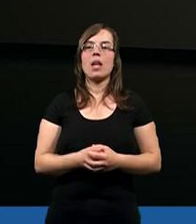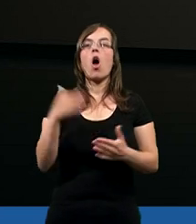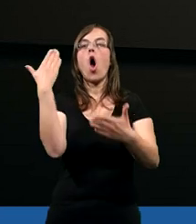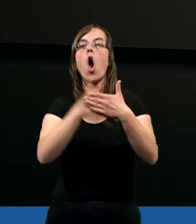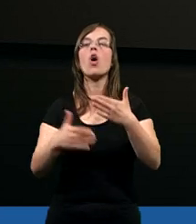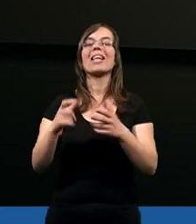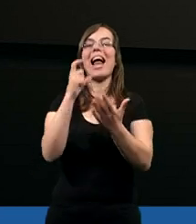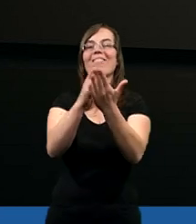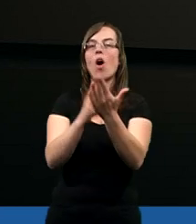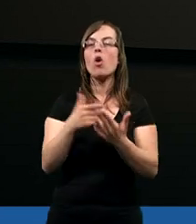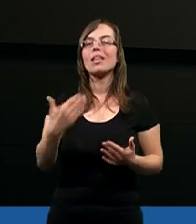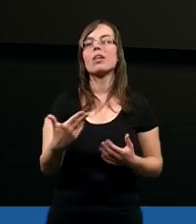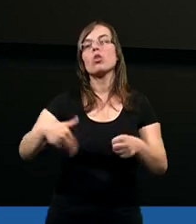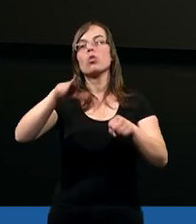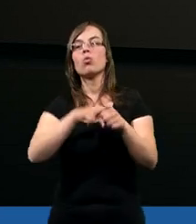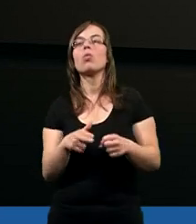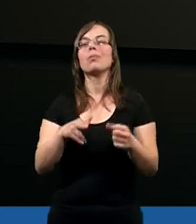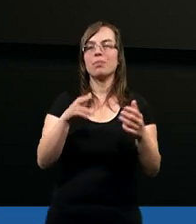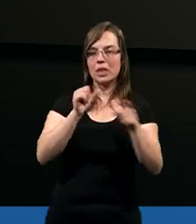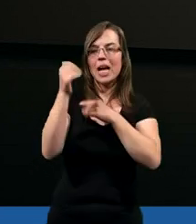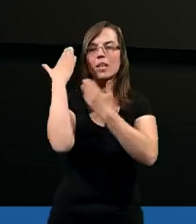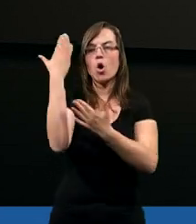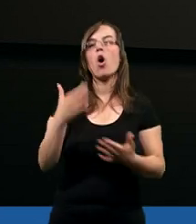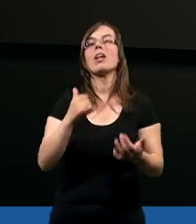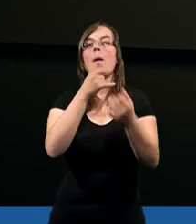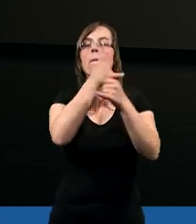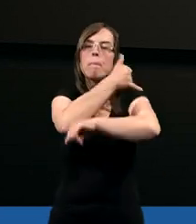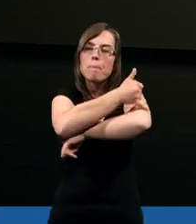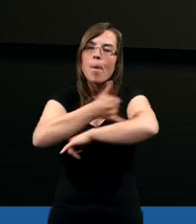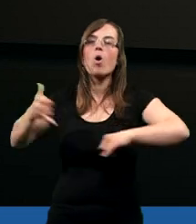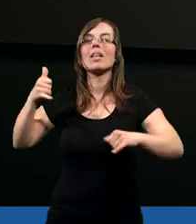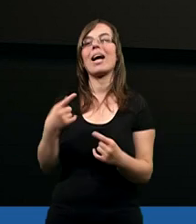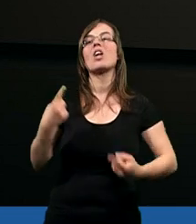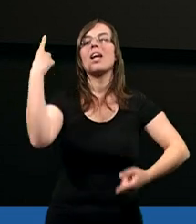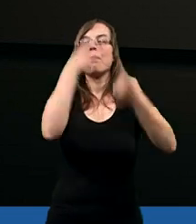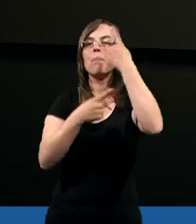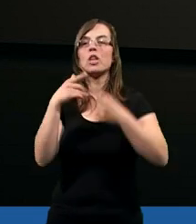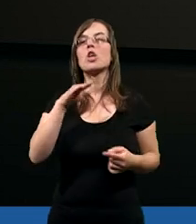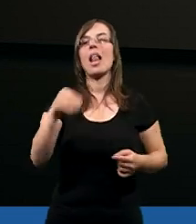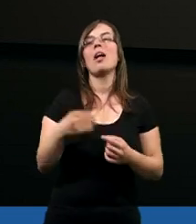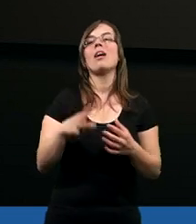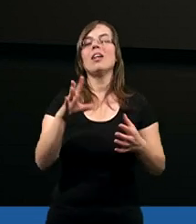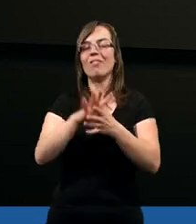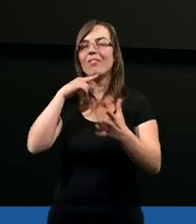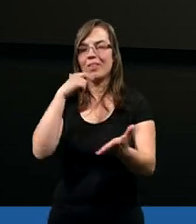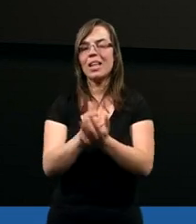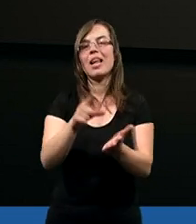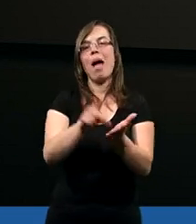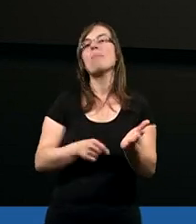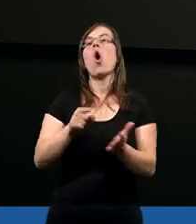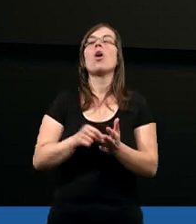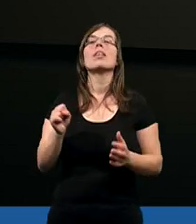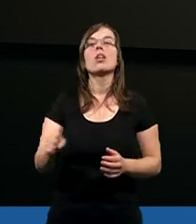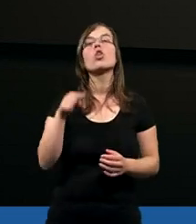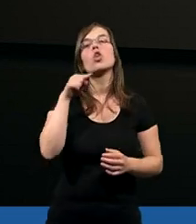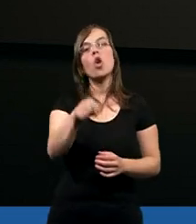ostatnim wątkiem, który godny jest podkreślenia, myślę, w listach